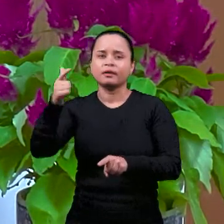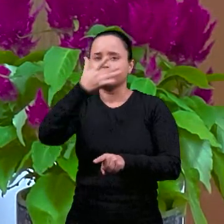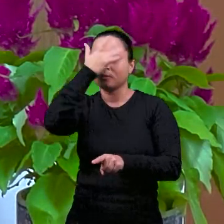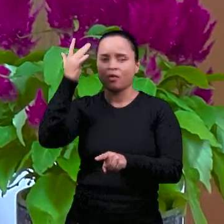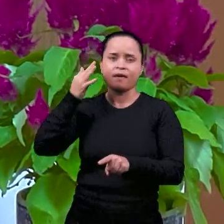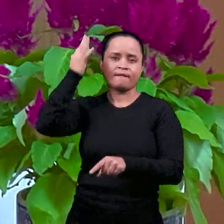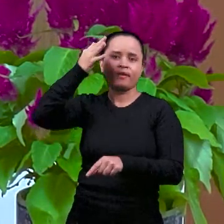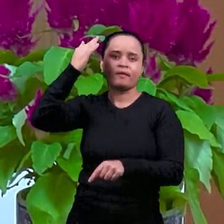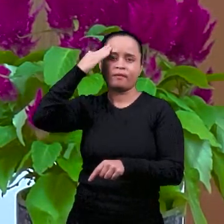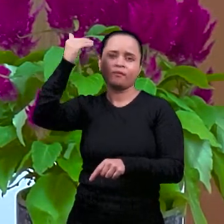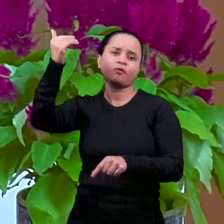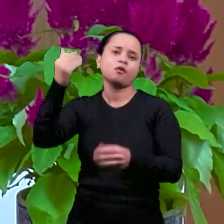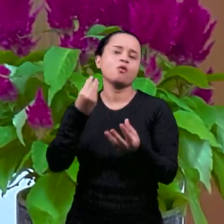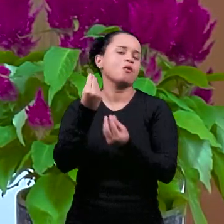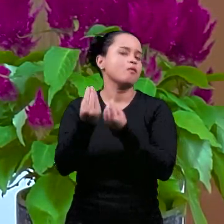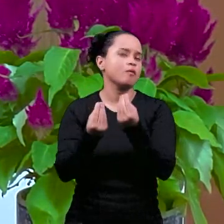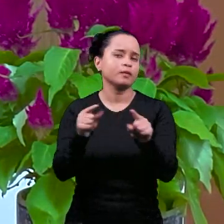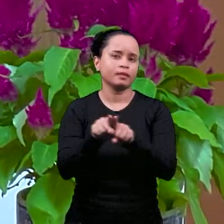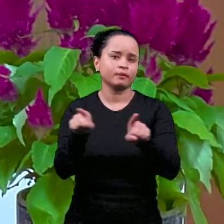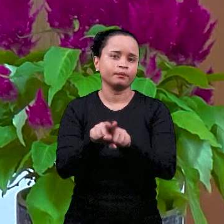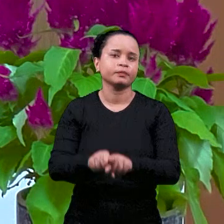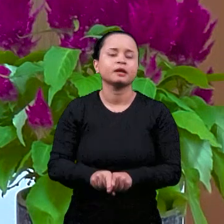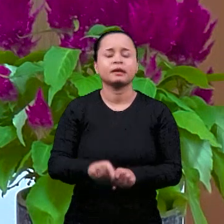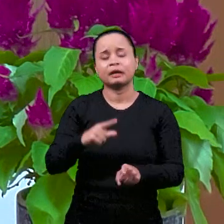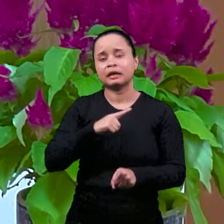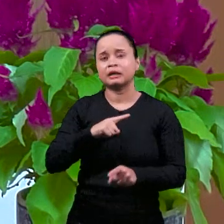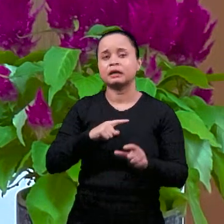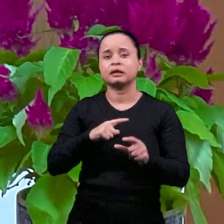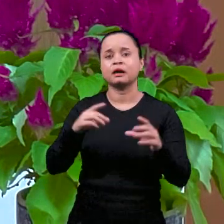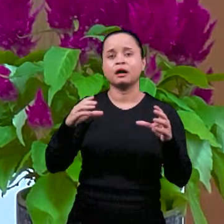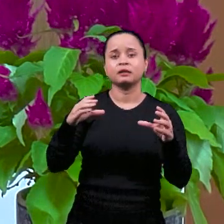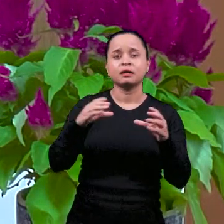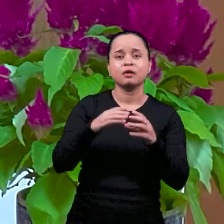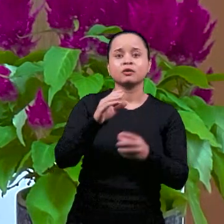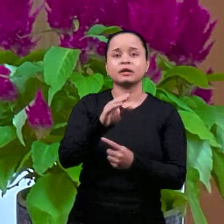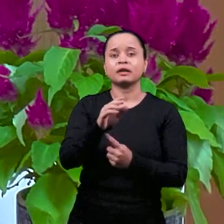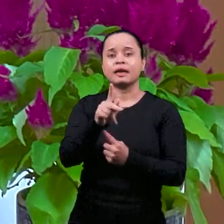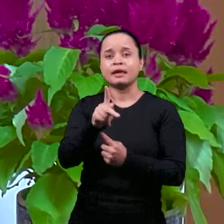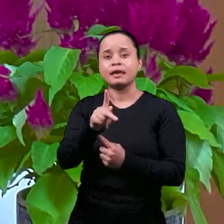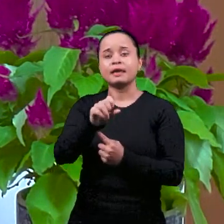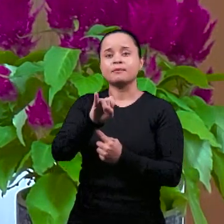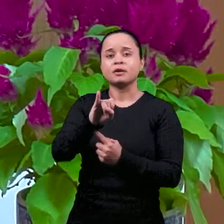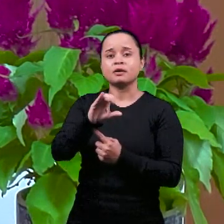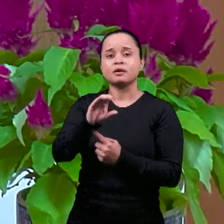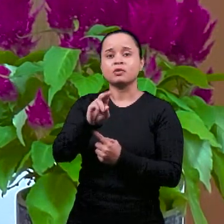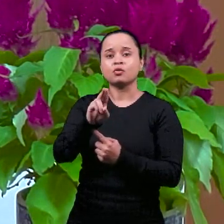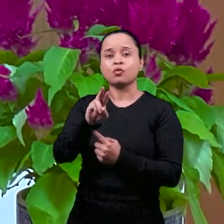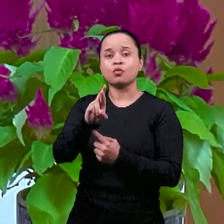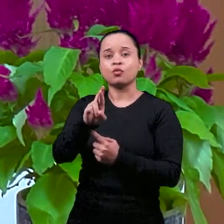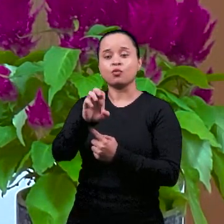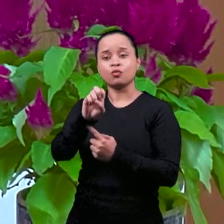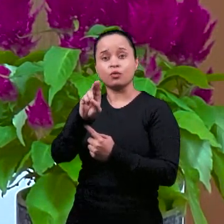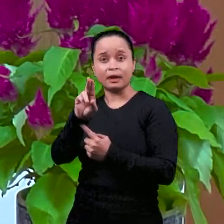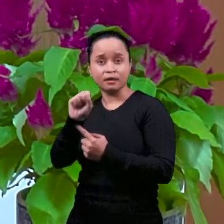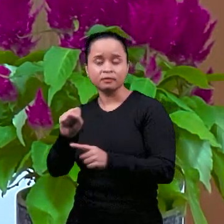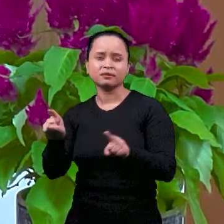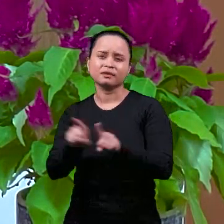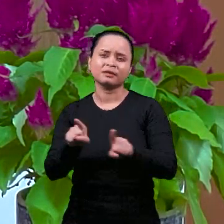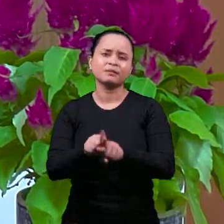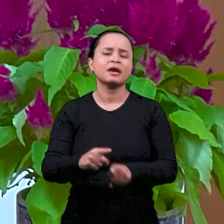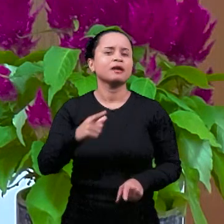этих великих мыслителей в случае с епикурейцами, которые стоики,